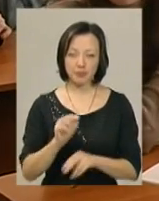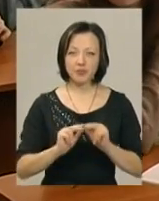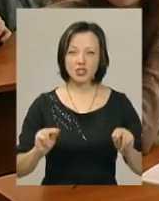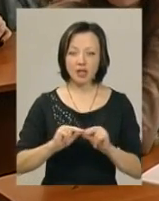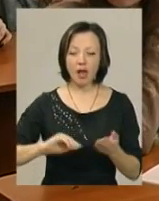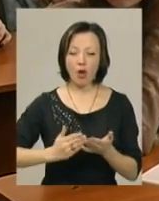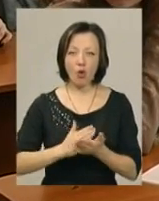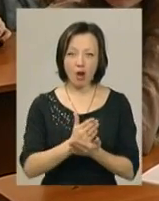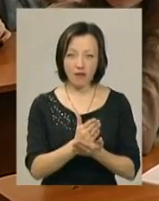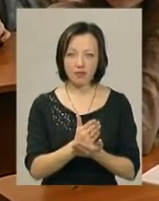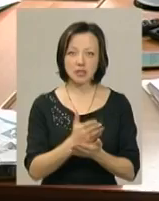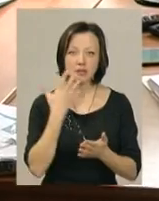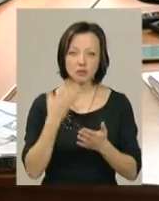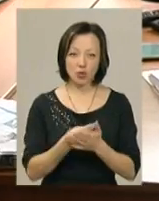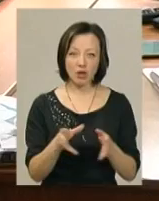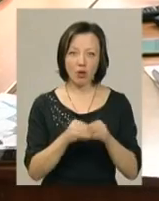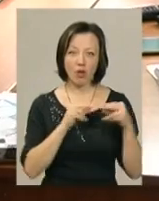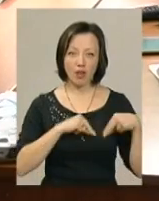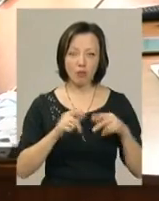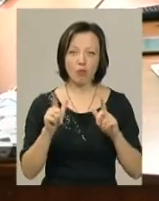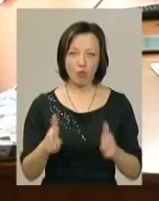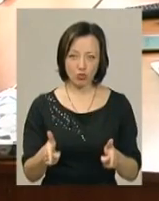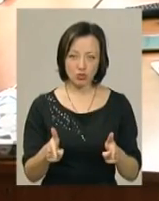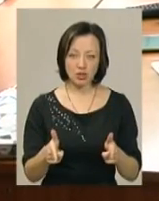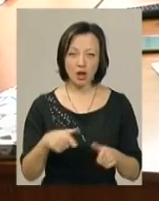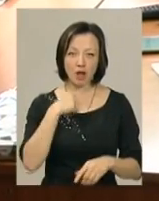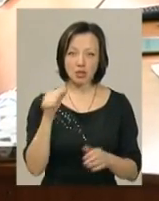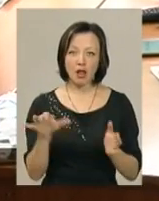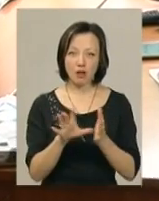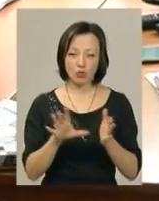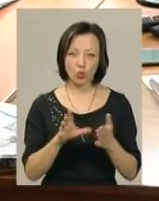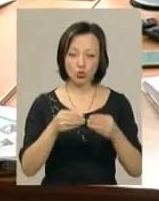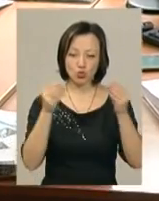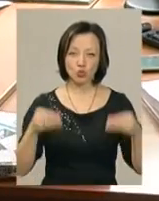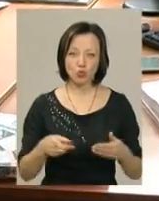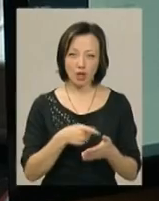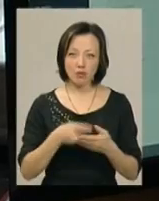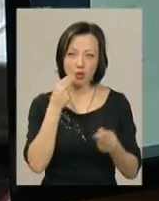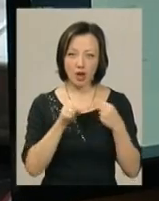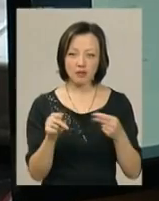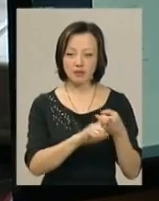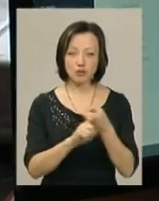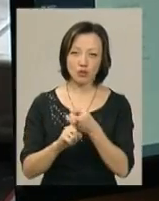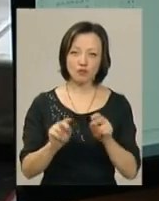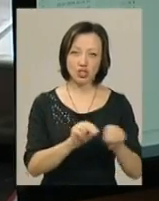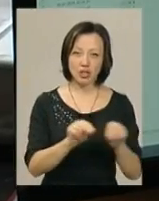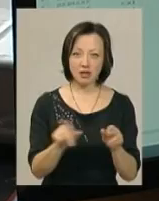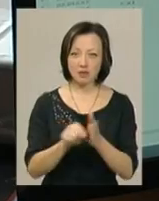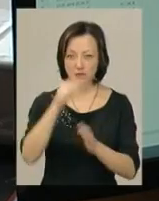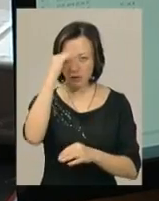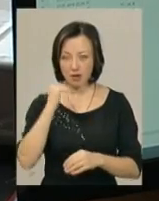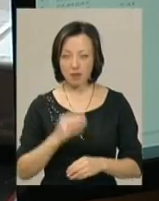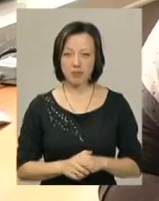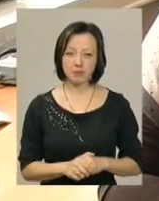географії Людмила Худецька зі своєю колегою погоджується. Каже, електронний журнал покращує взаємозв'язок вчителів із батьками, хоч і